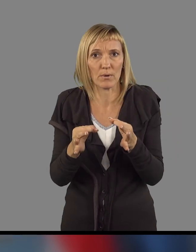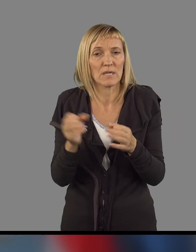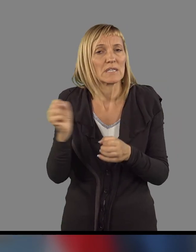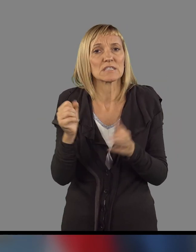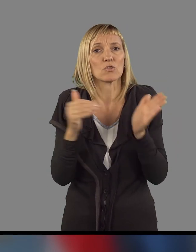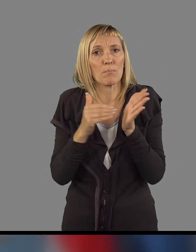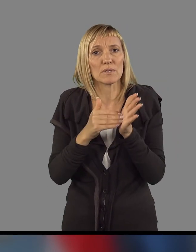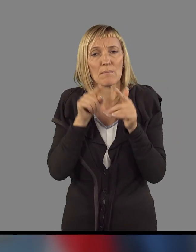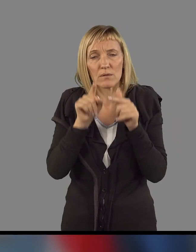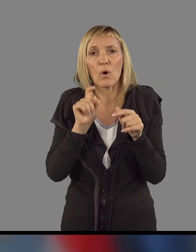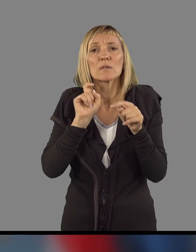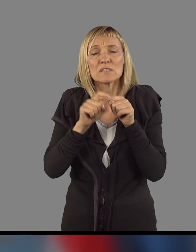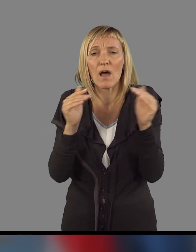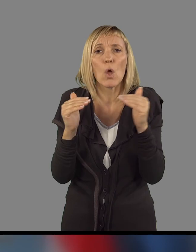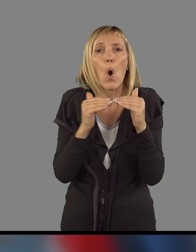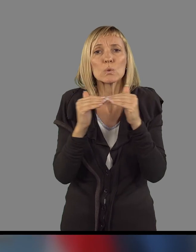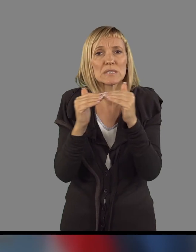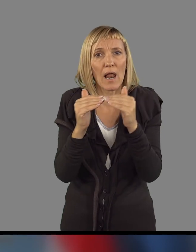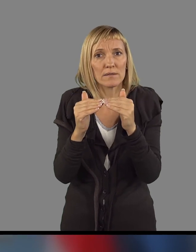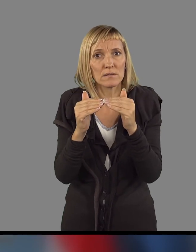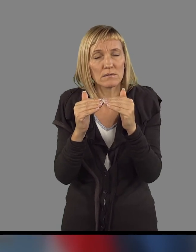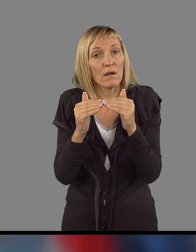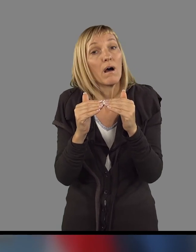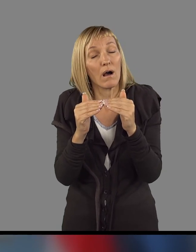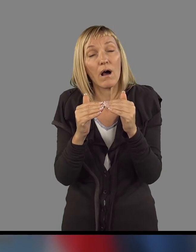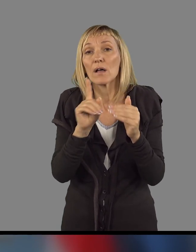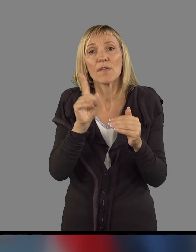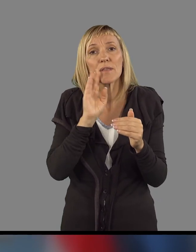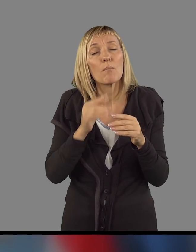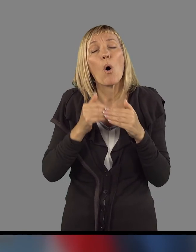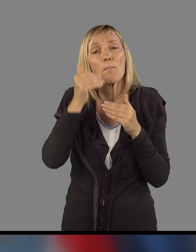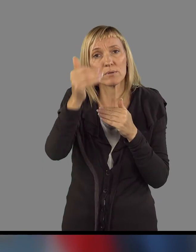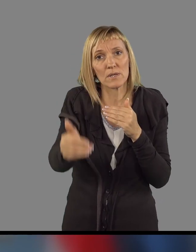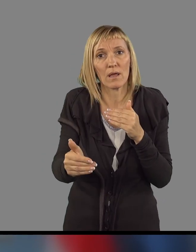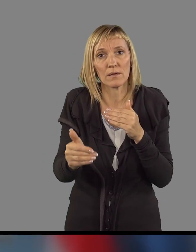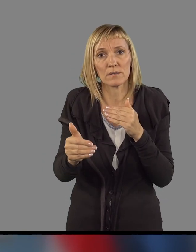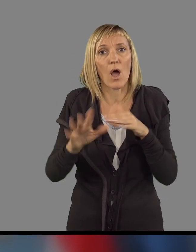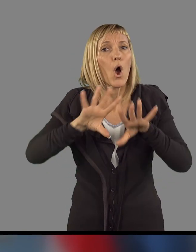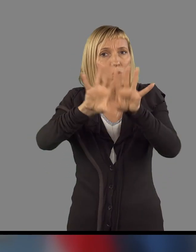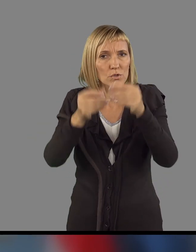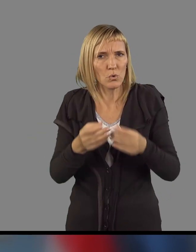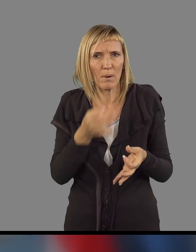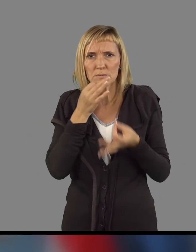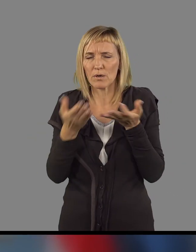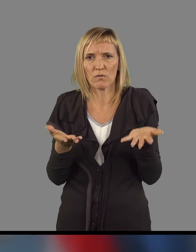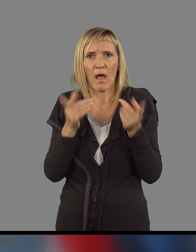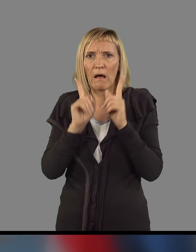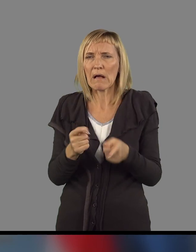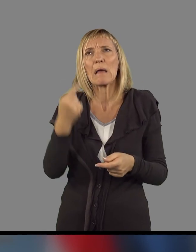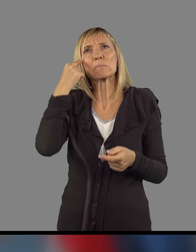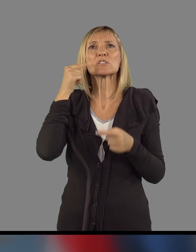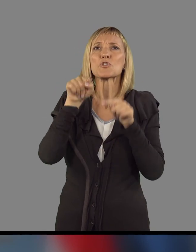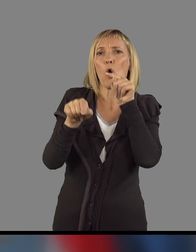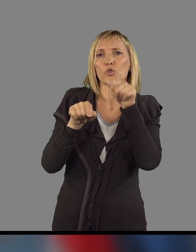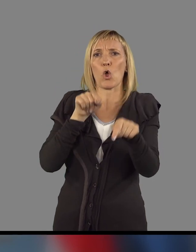Zato je treba te stvari uskladiti, do te mere, da se ne bomo potem vsi skupaj spraševali, kaj smo